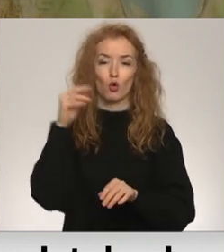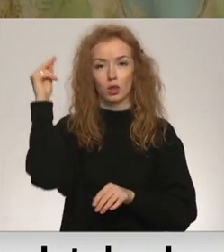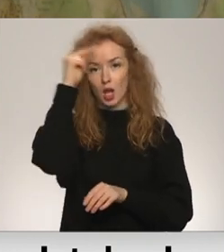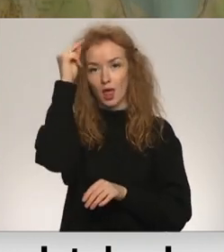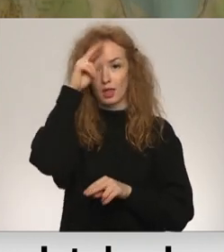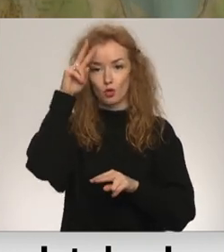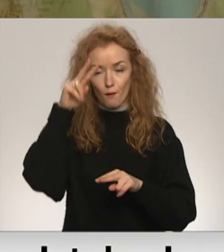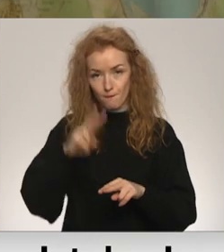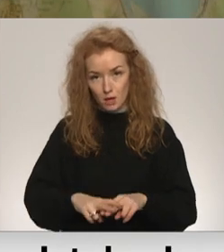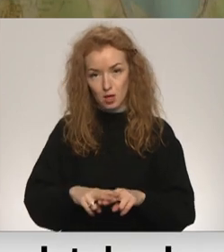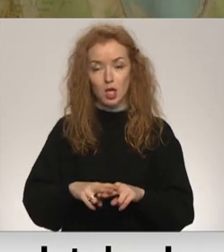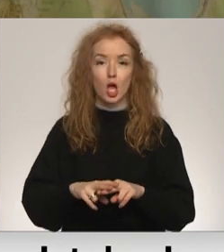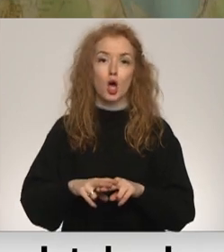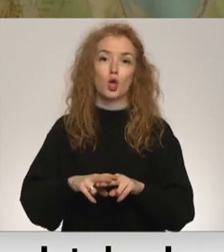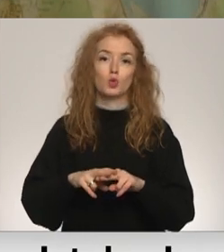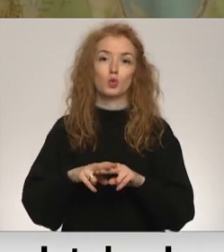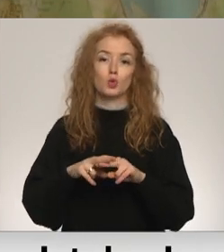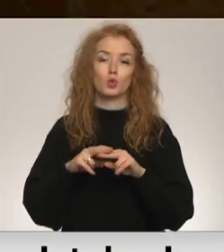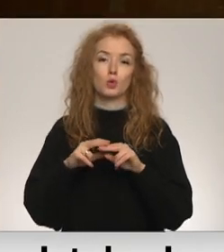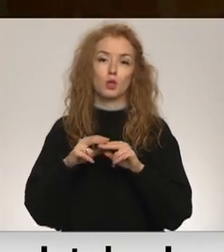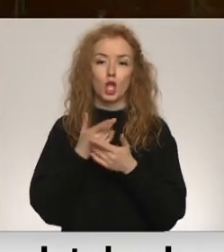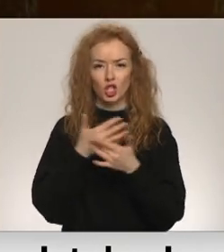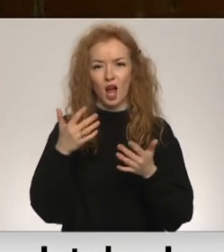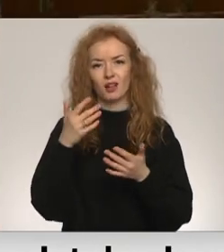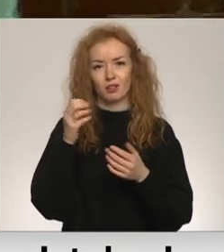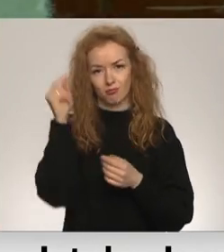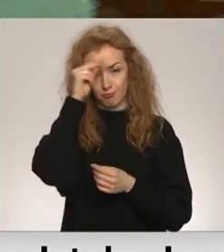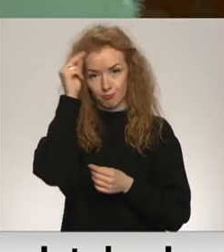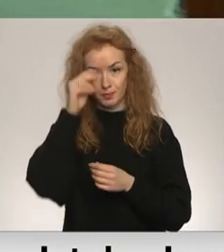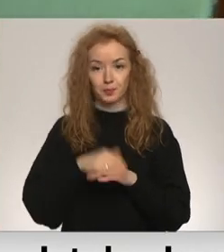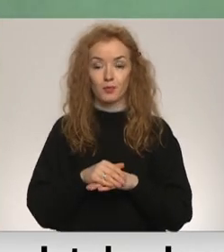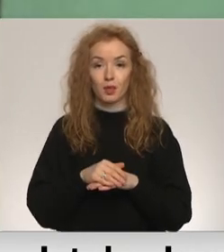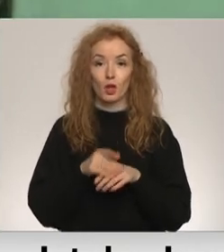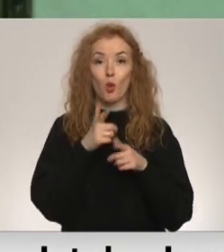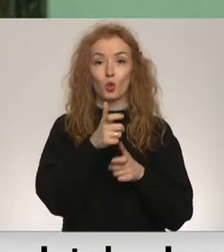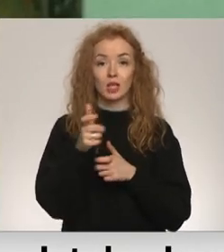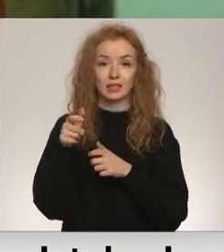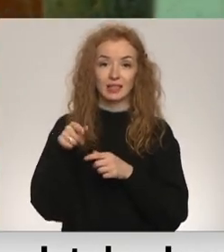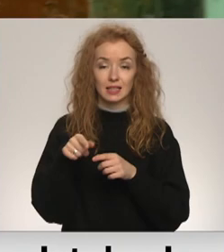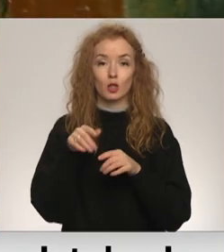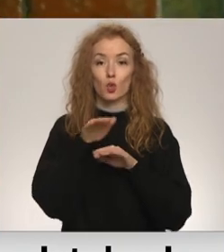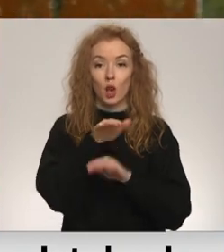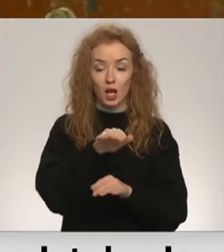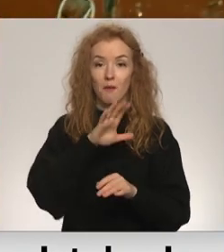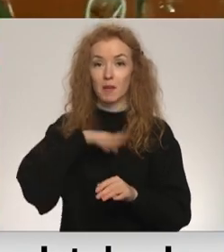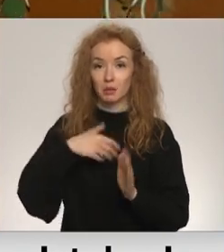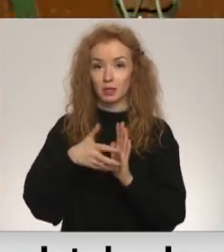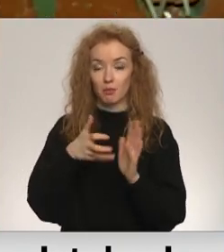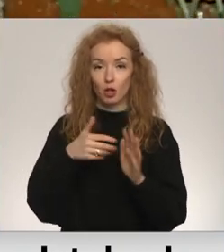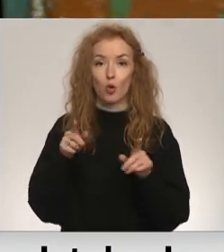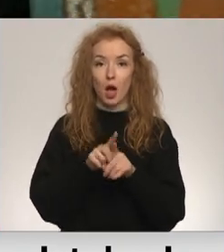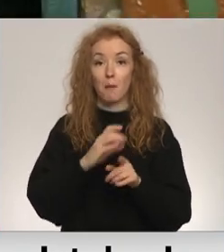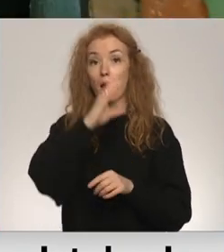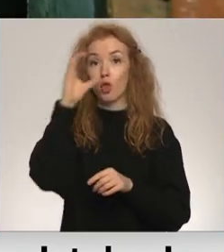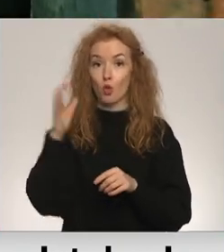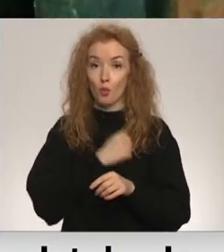vietu, pret gāzu treniņiem. Kā munīcijas noliktavu šo teritoriju vēlāk izmantoja arī padomju armija. Pēc